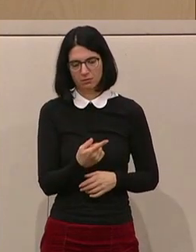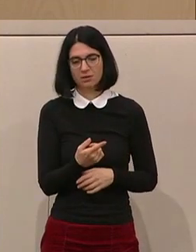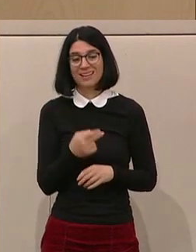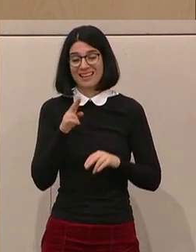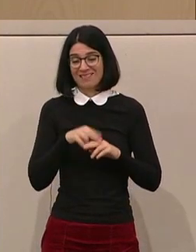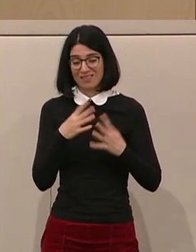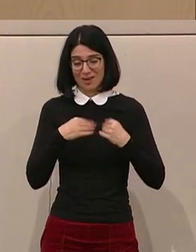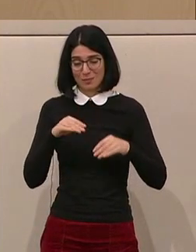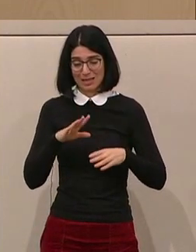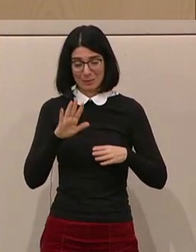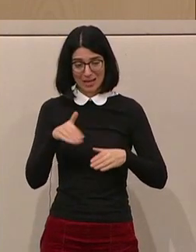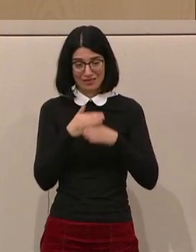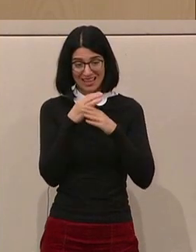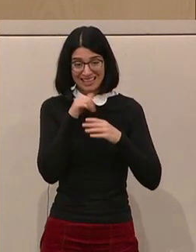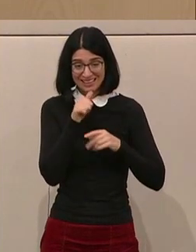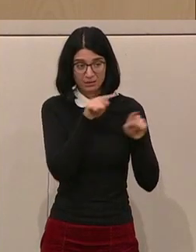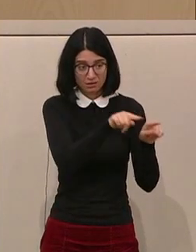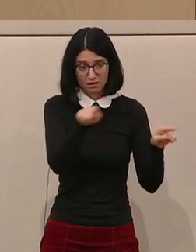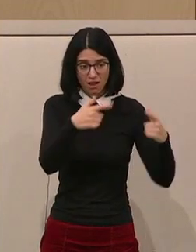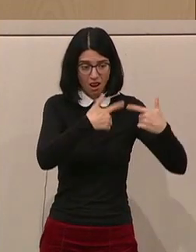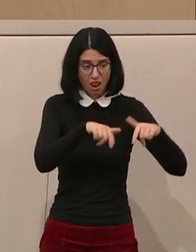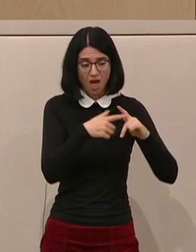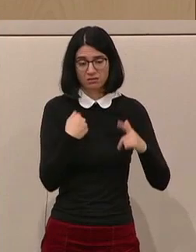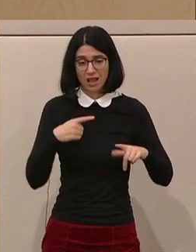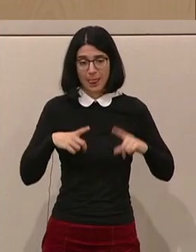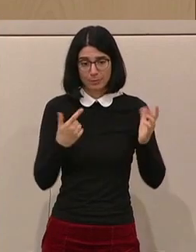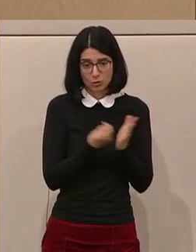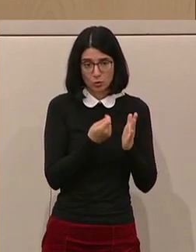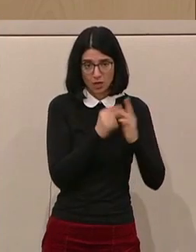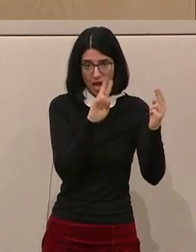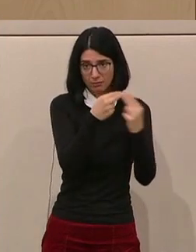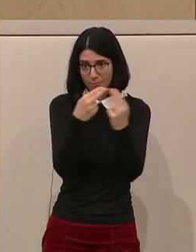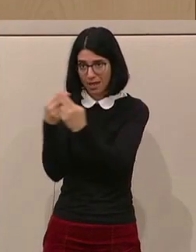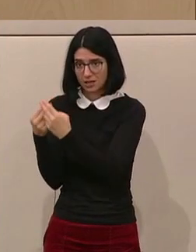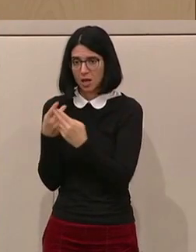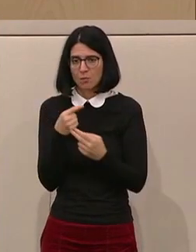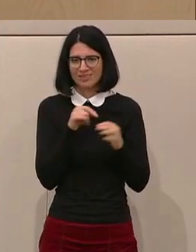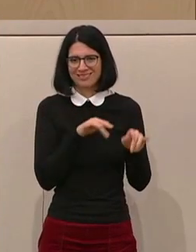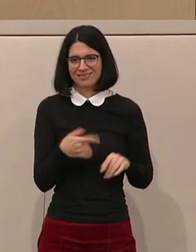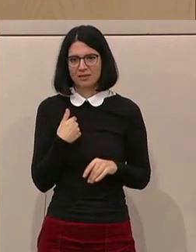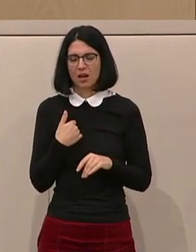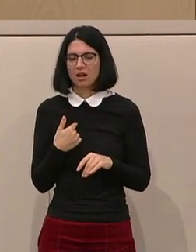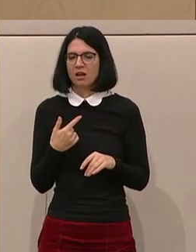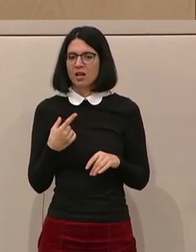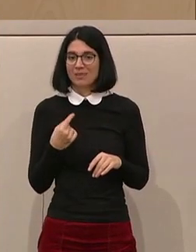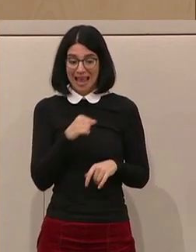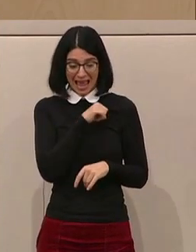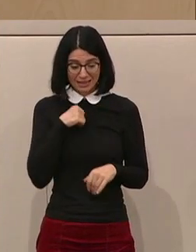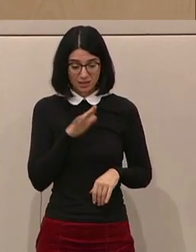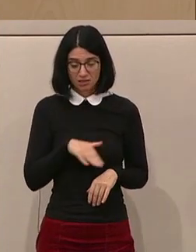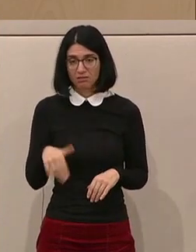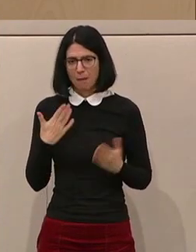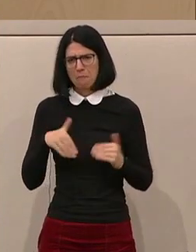nicht an die Lebenserhaltungskosten in den jeweiligen Ländern anpassen, so haben wir eine schlechte Stellung unserer